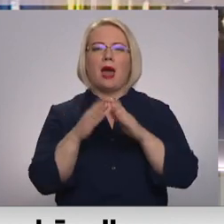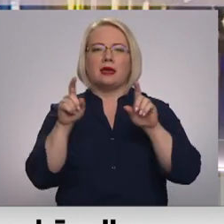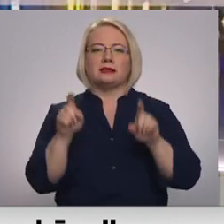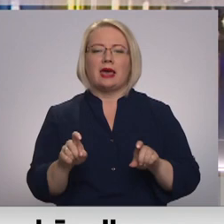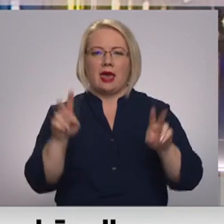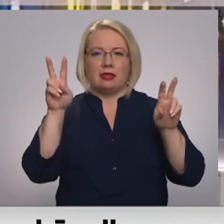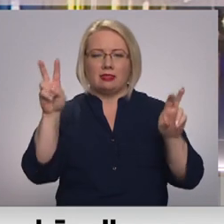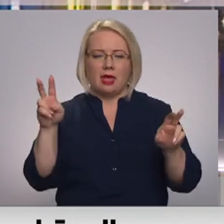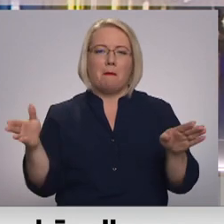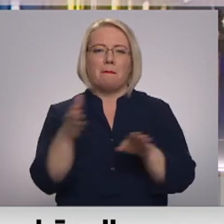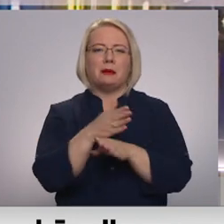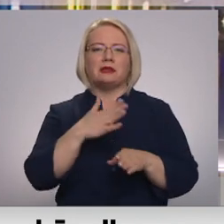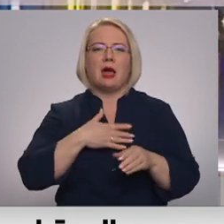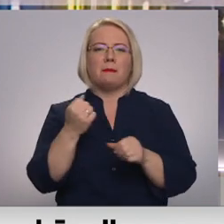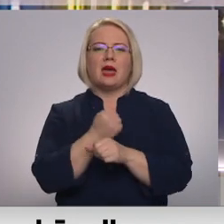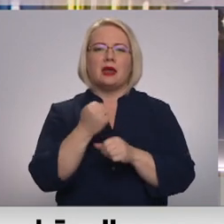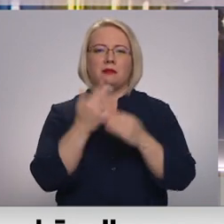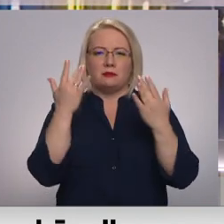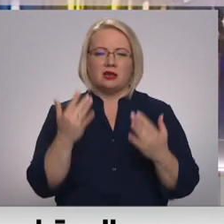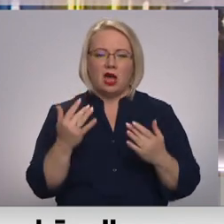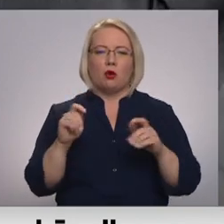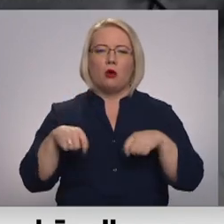pieci stāsta Linda Spundiņa.